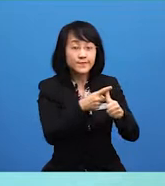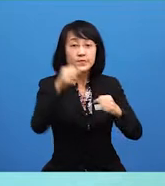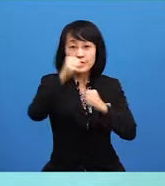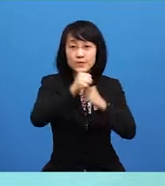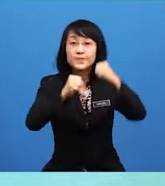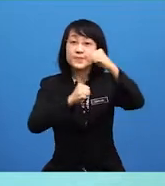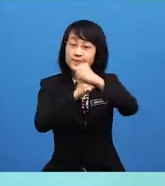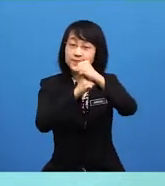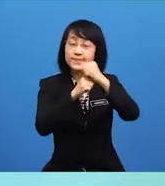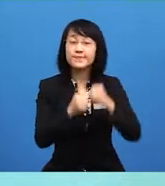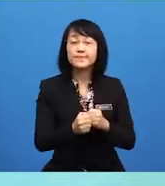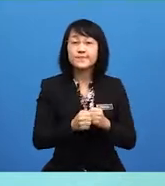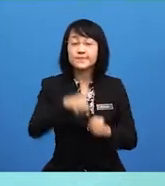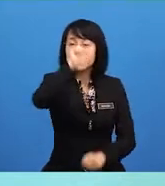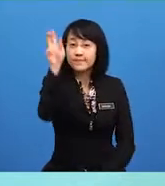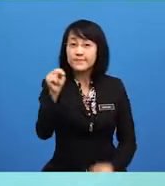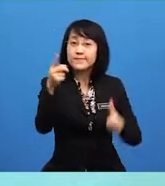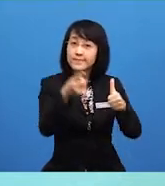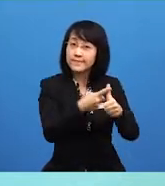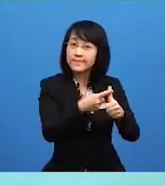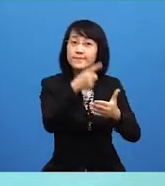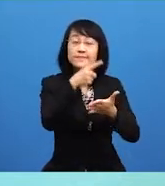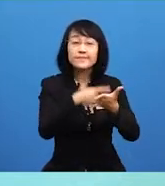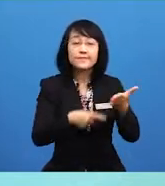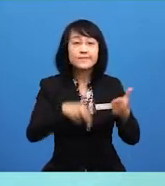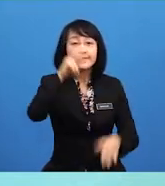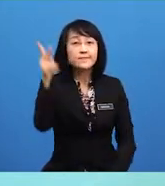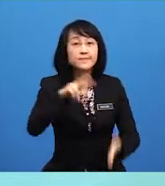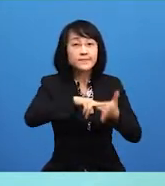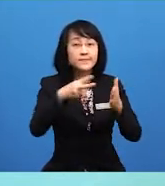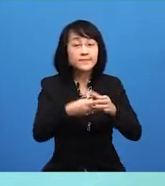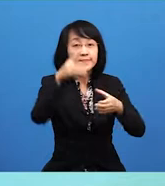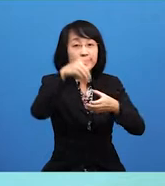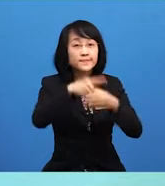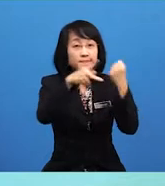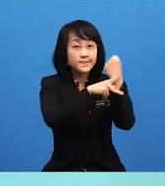soalan pertama apakah maksud demokrasi berparlimen